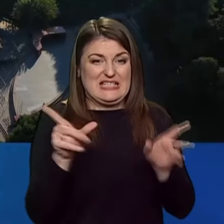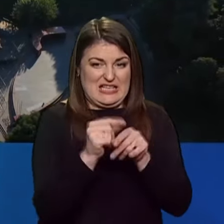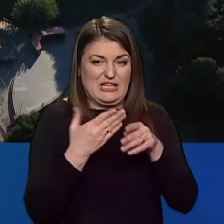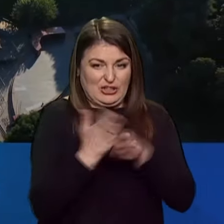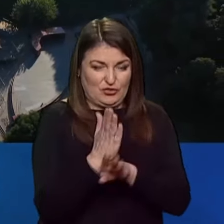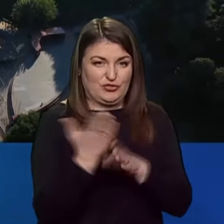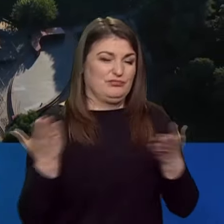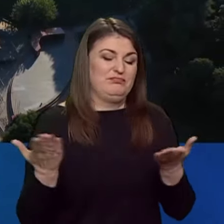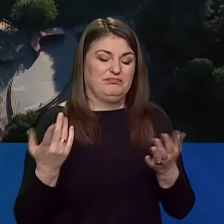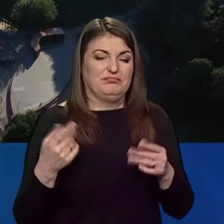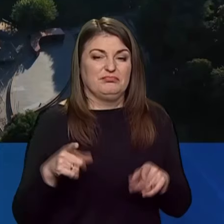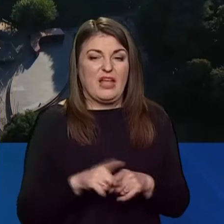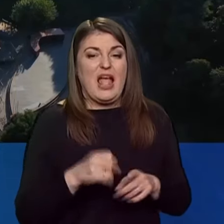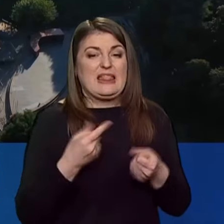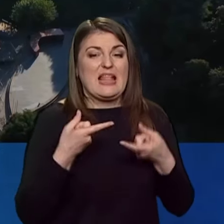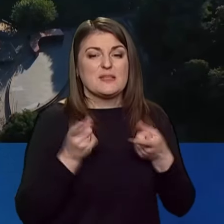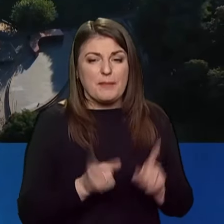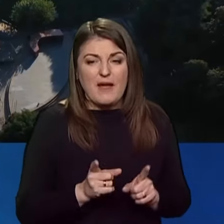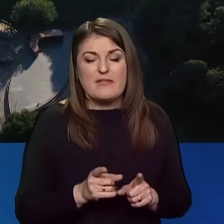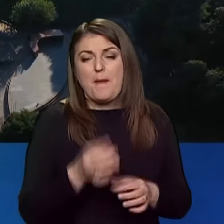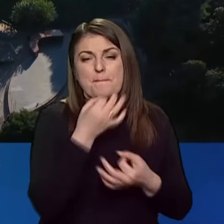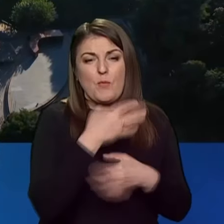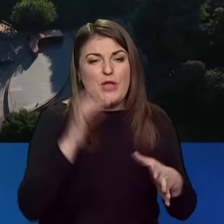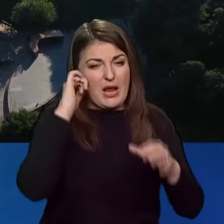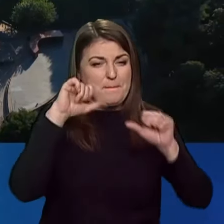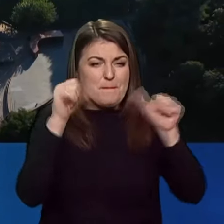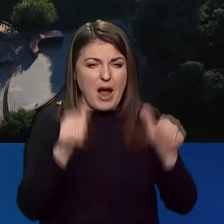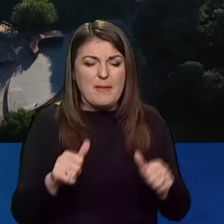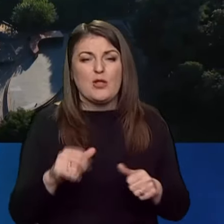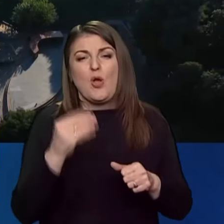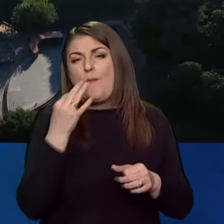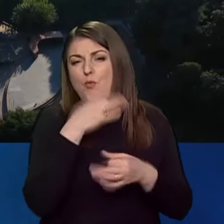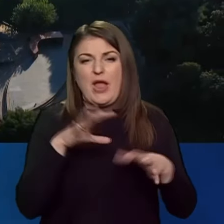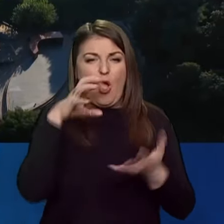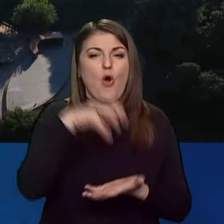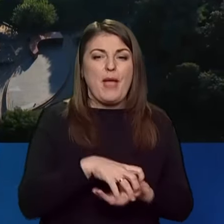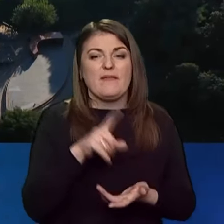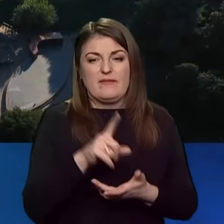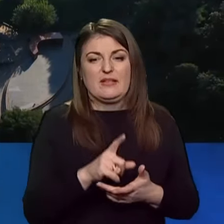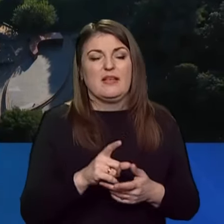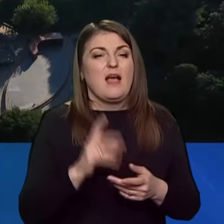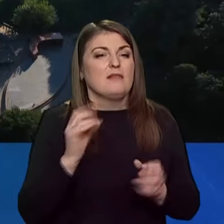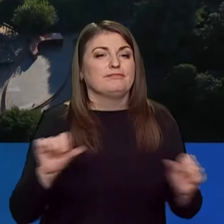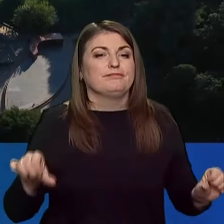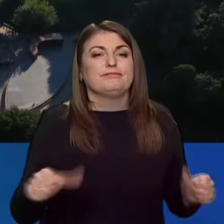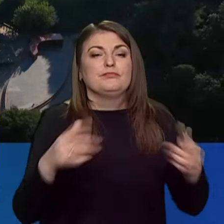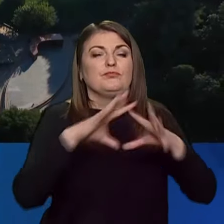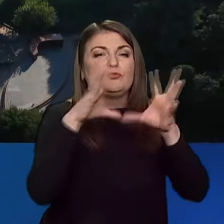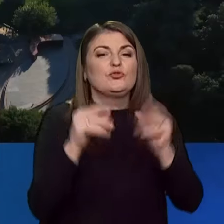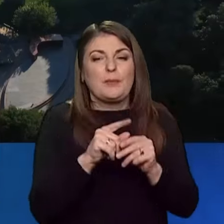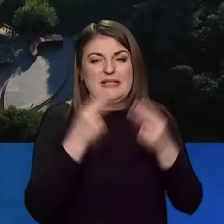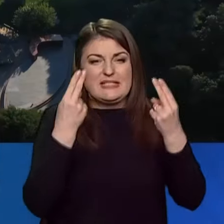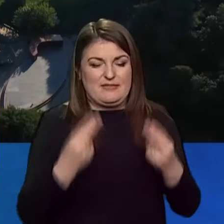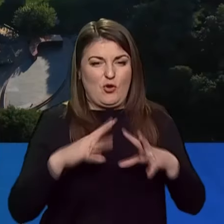тріщиною. Тобто, насправді, будь-який пам'ятник, будь-який об'єкт, він споруджується з метою, є цільністим